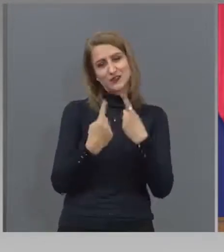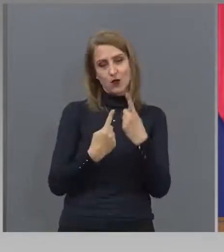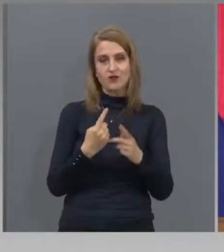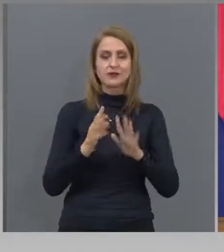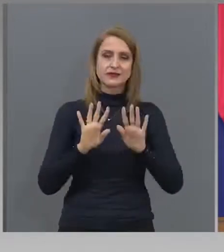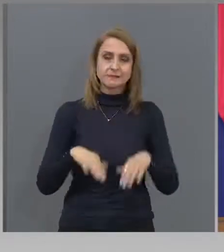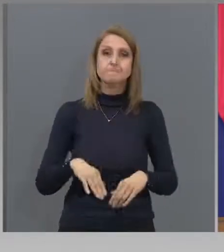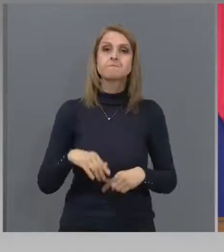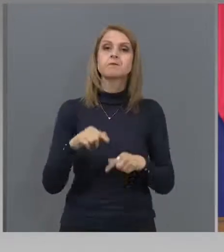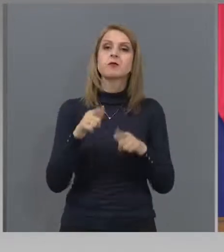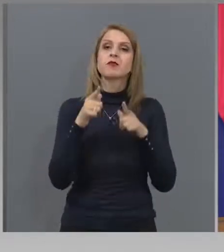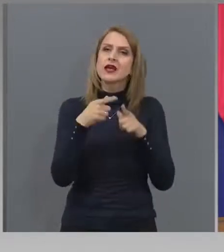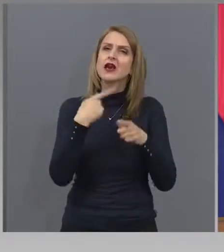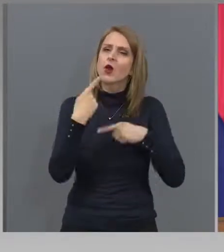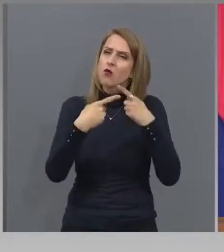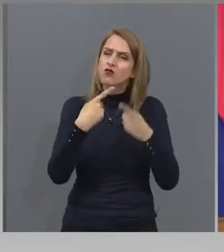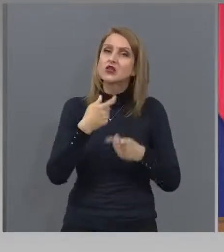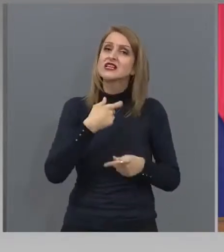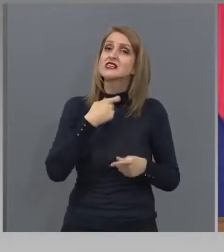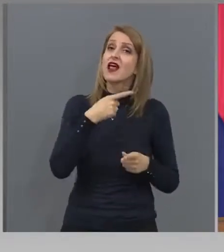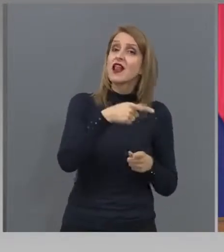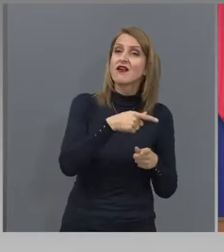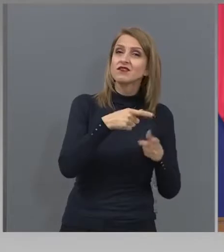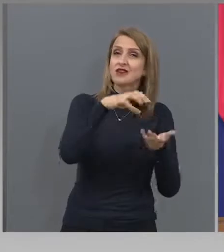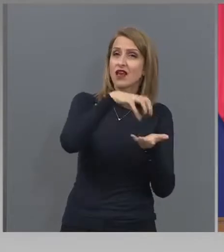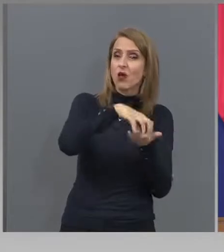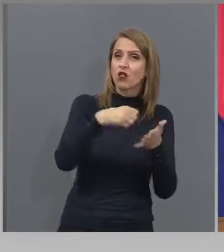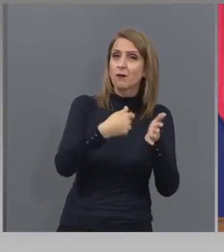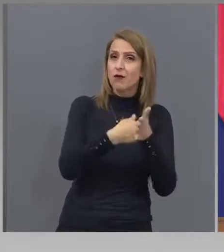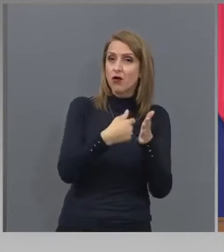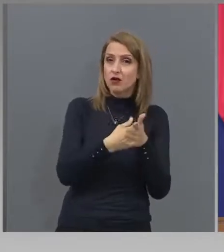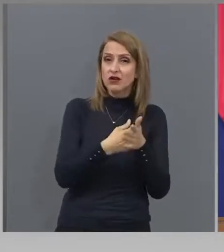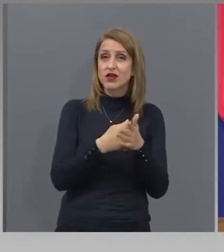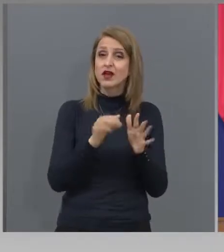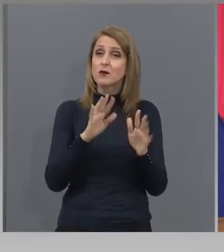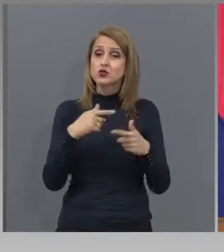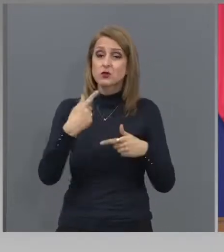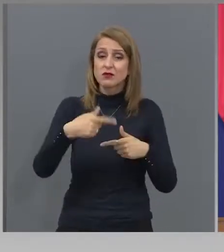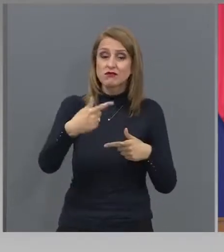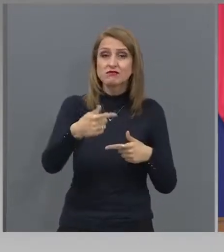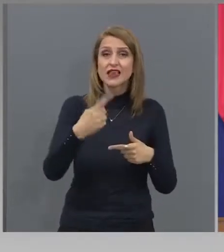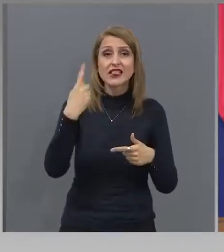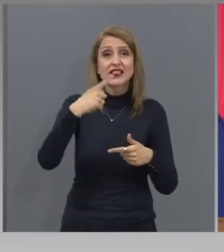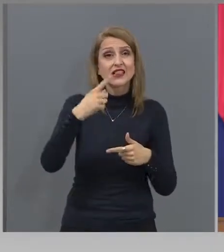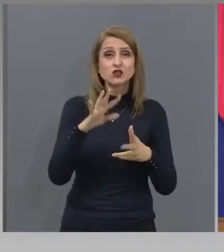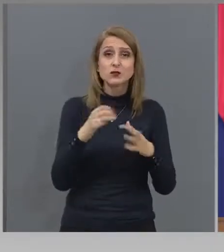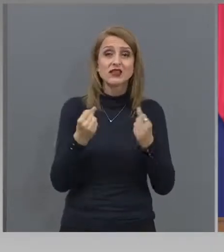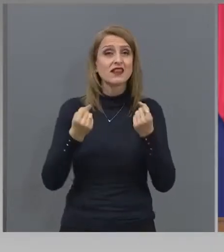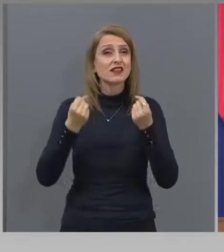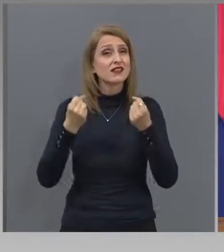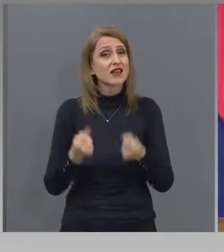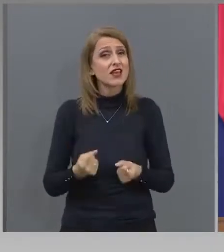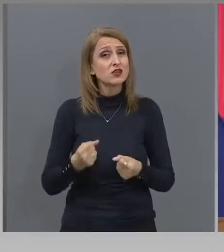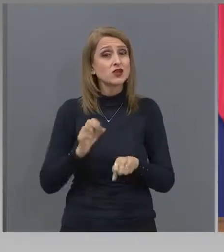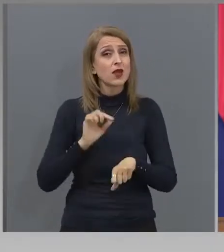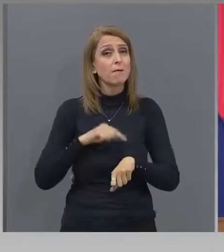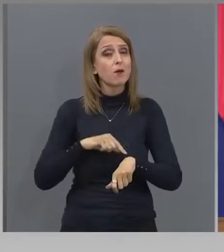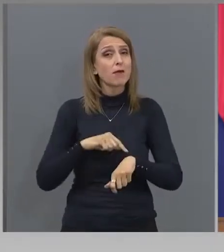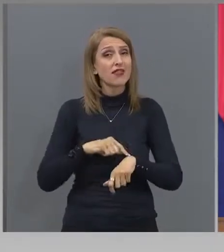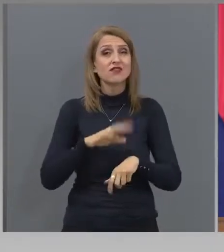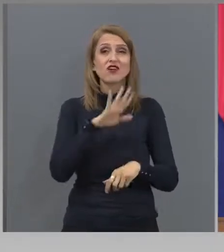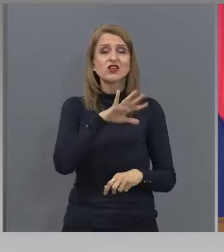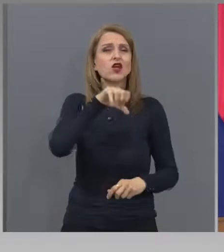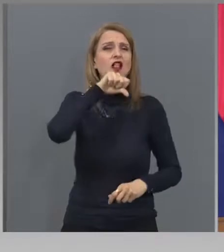до празник. Може би делат дни до много тежки моменти за, както сте обявявал на един път, любиме ви син